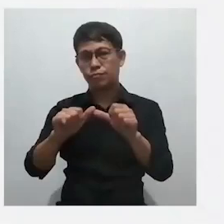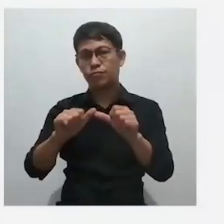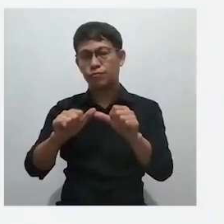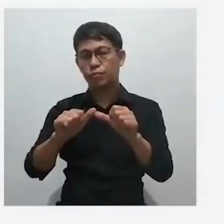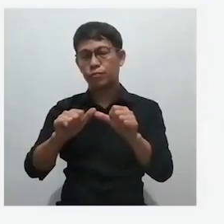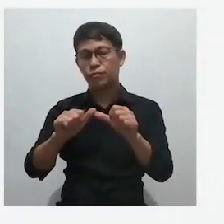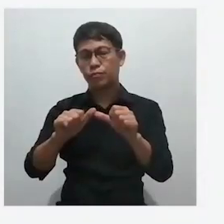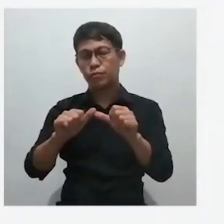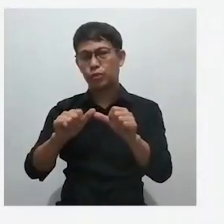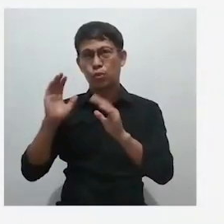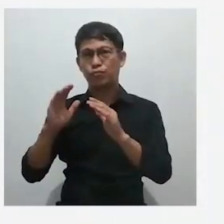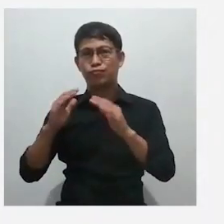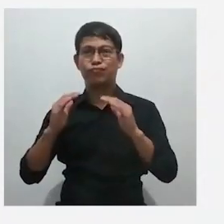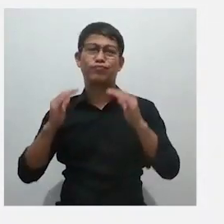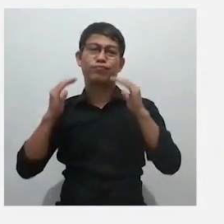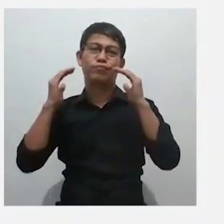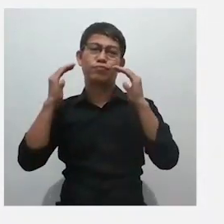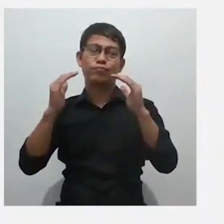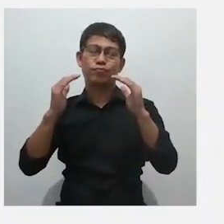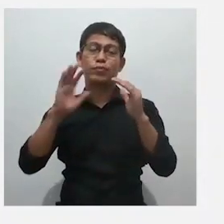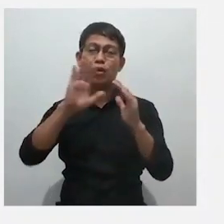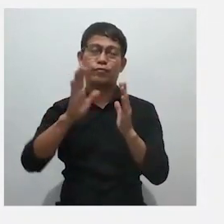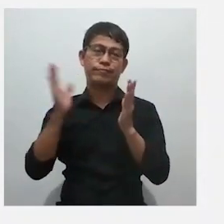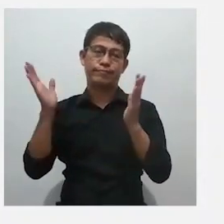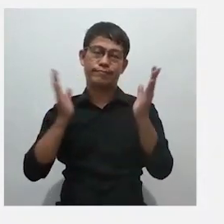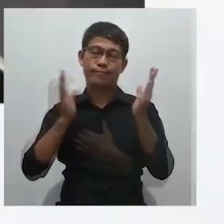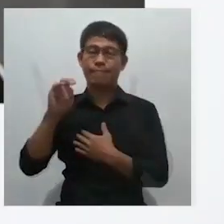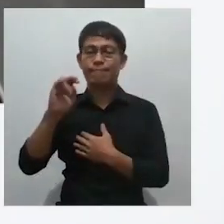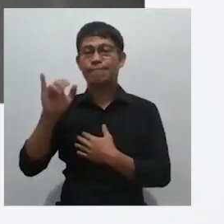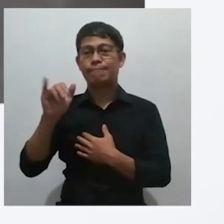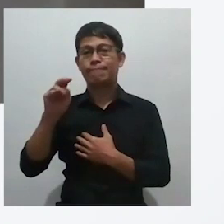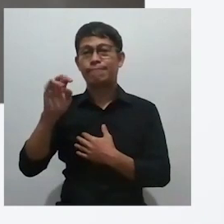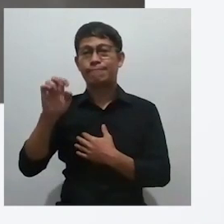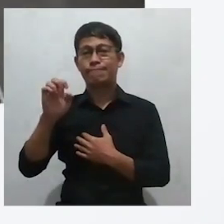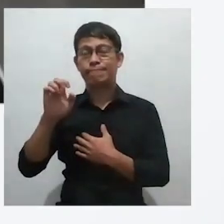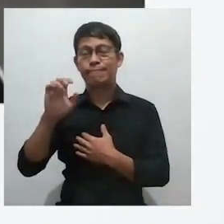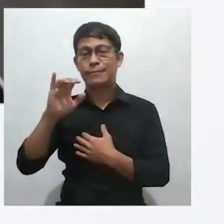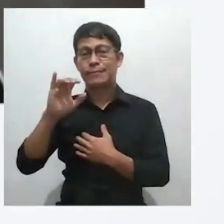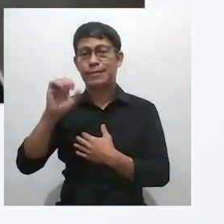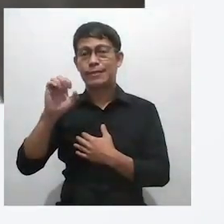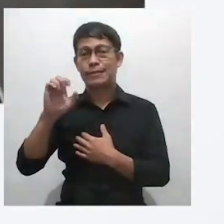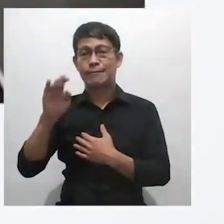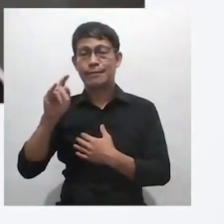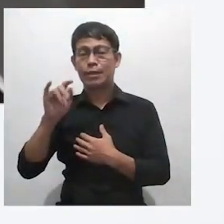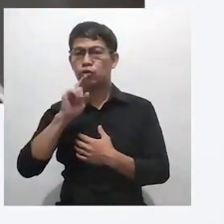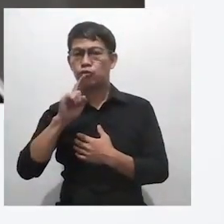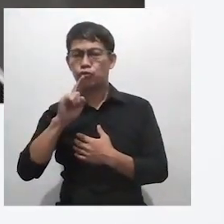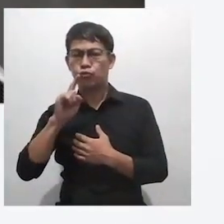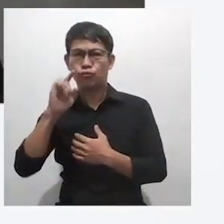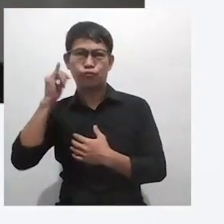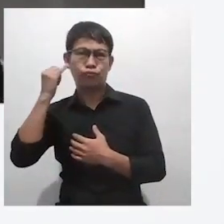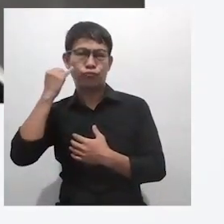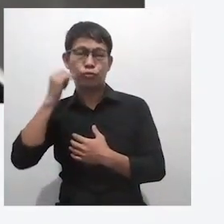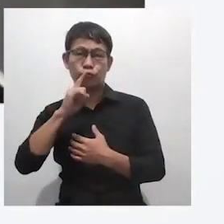Ang inyong public service sa tulong ng ating programa. Si Jaden James Sebastian ay walang taong gulang na bata.